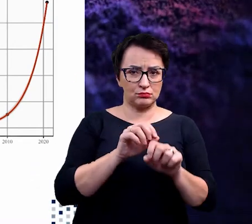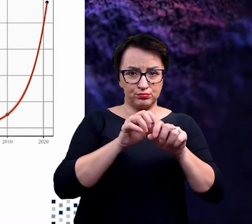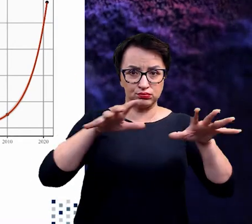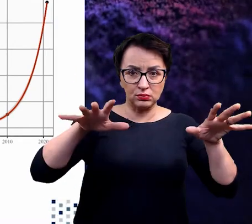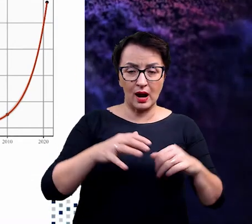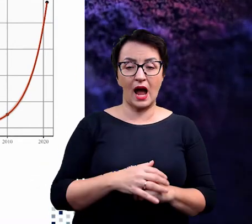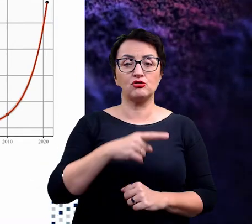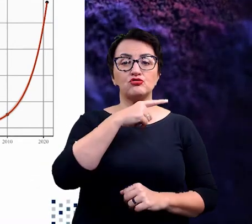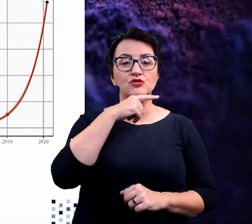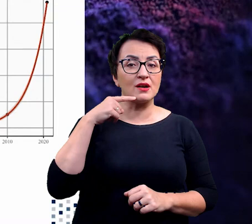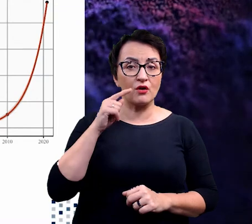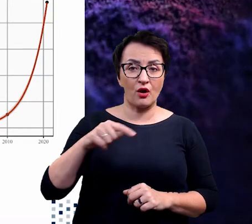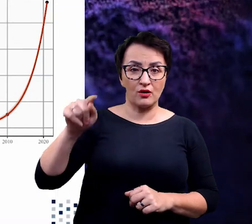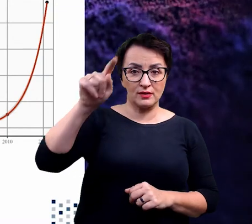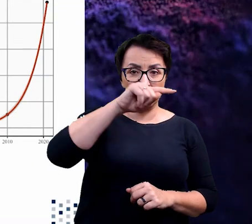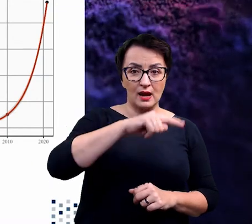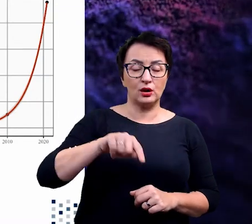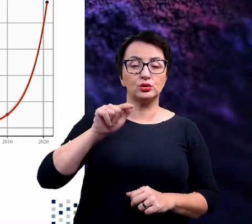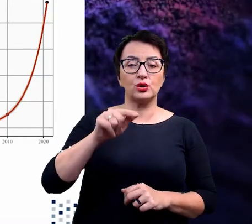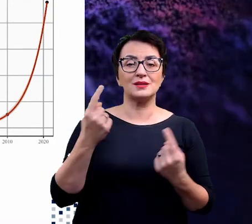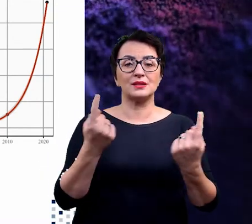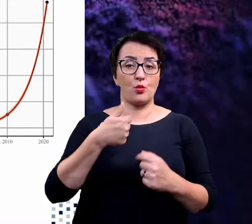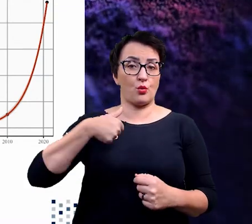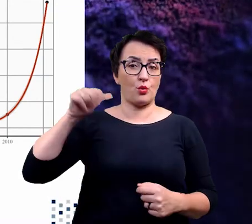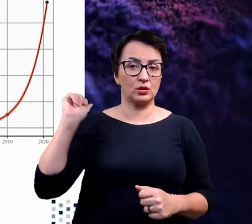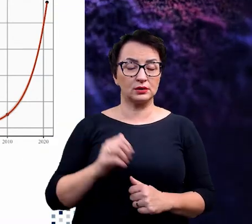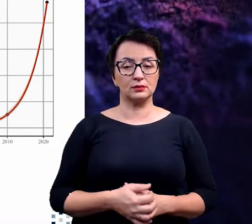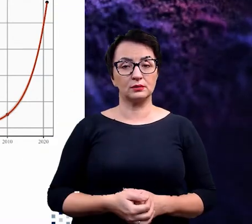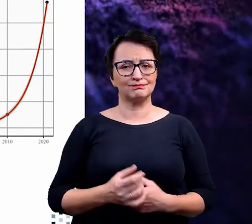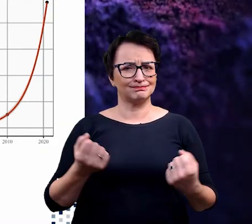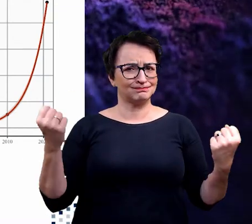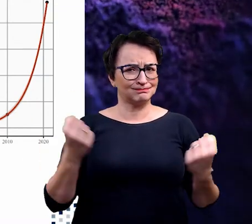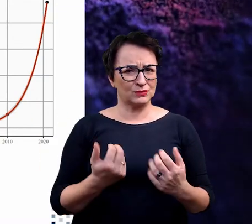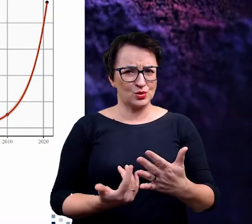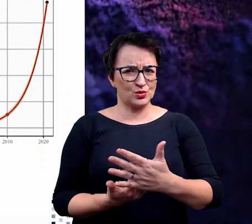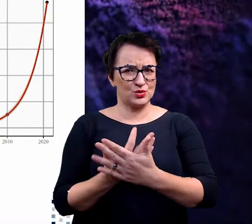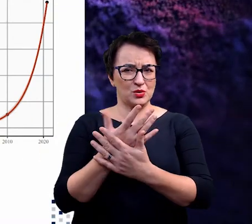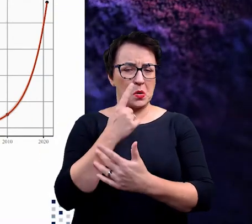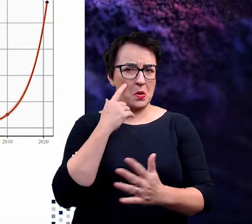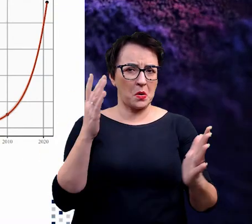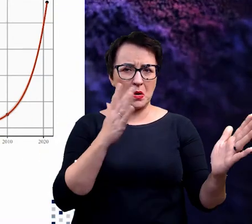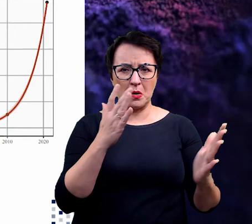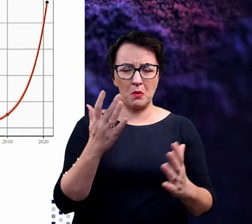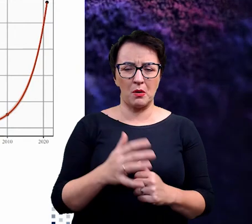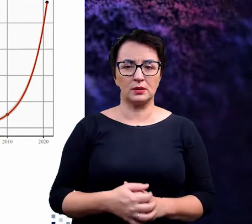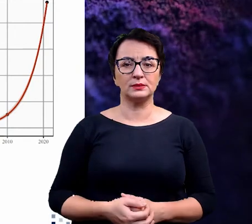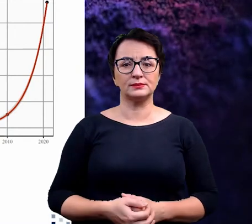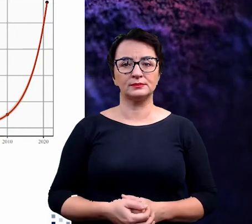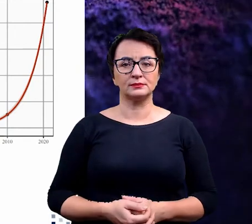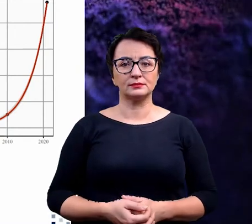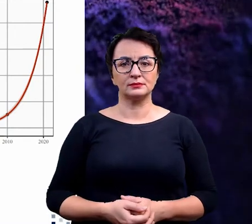czerwona obiednia to jest sytuacja w zeszłym roku. Także jest to gigantyczny wzrost właściwie o rząd wielkości